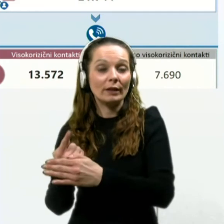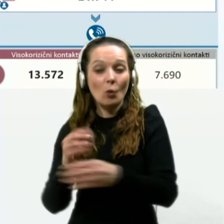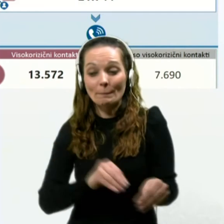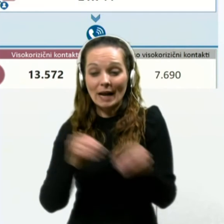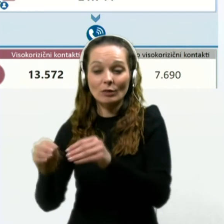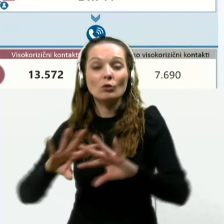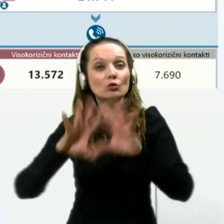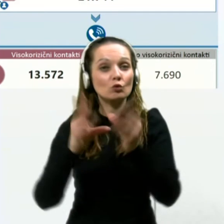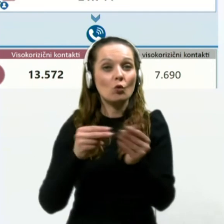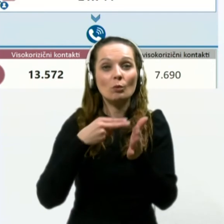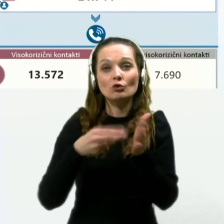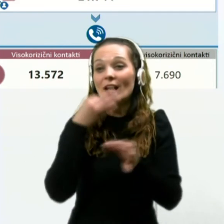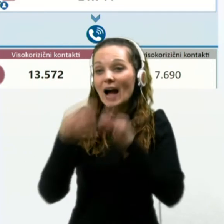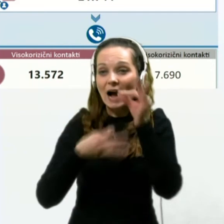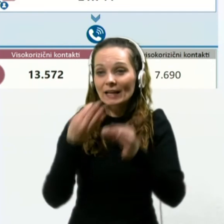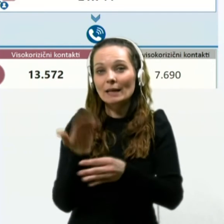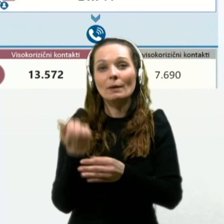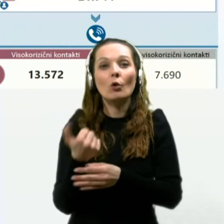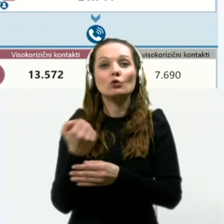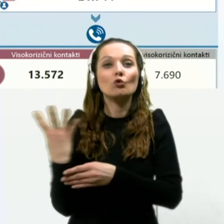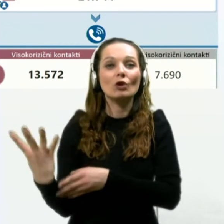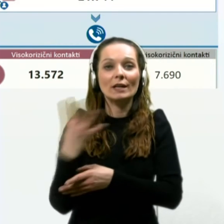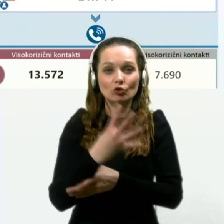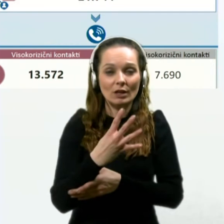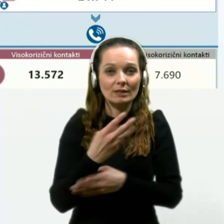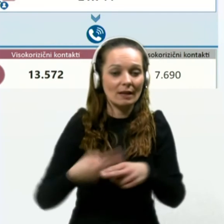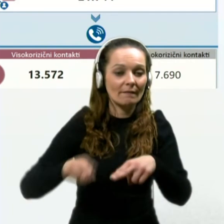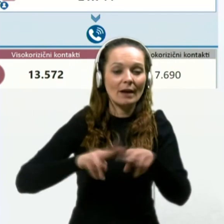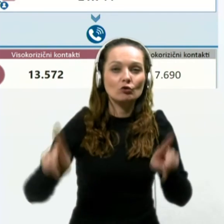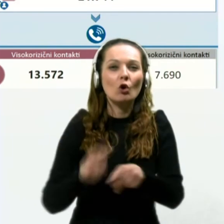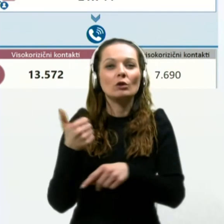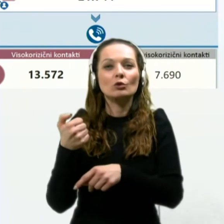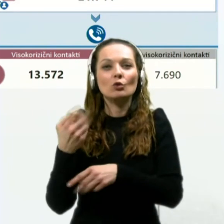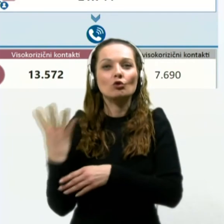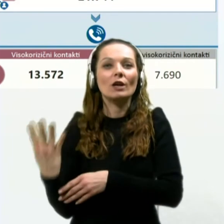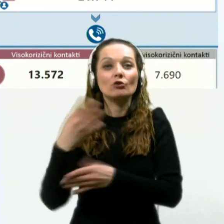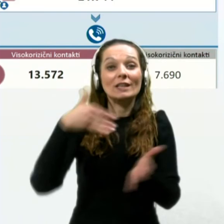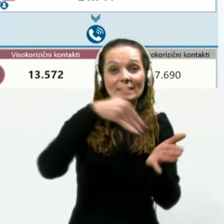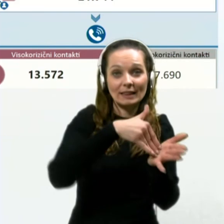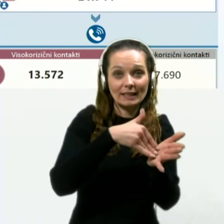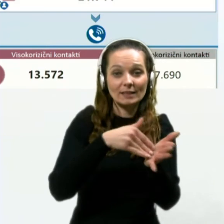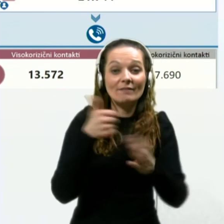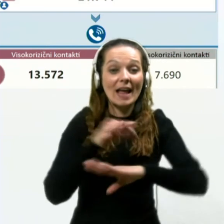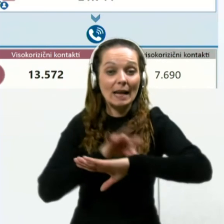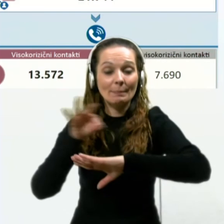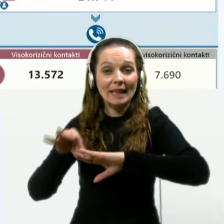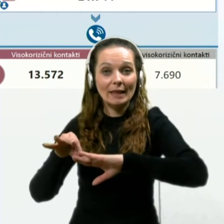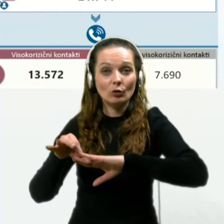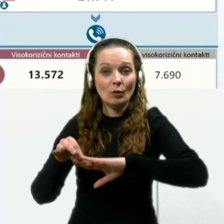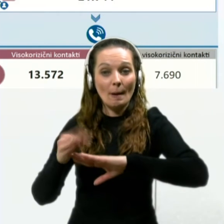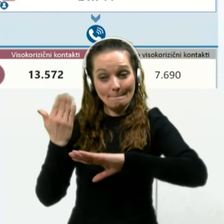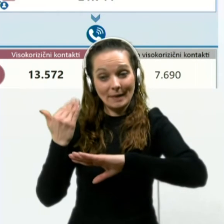Skupno število anketiranih je bilo 144, več kot 144 tisoč v enem tednu